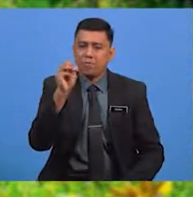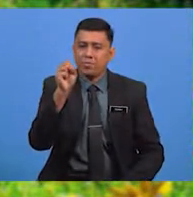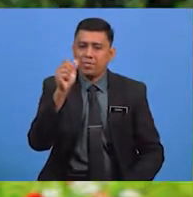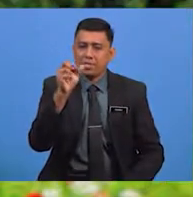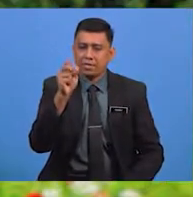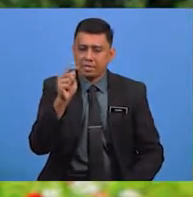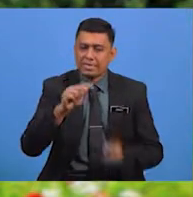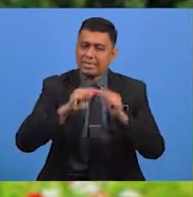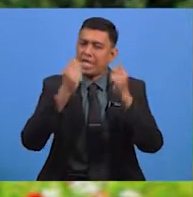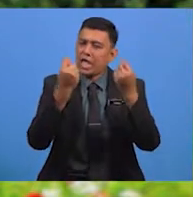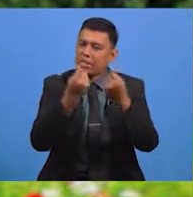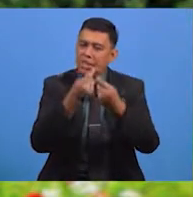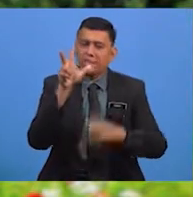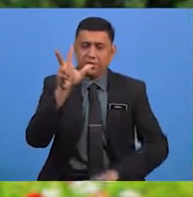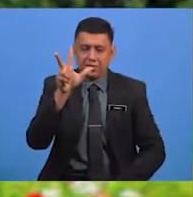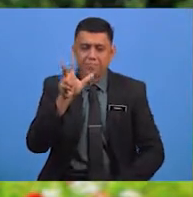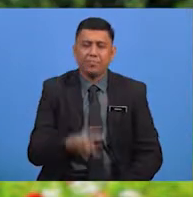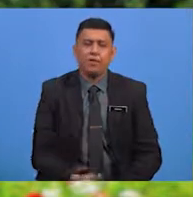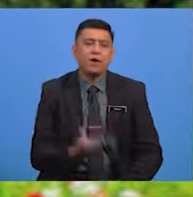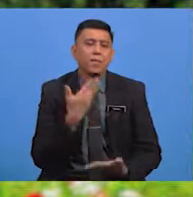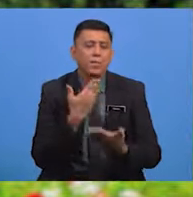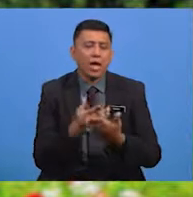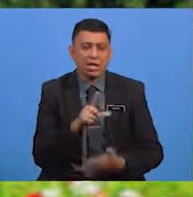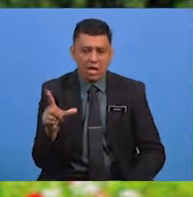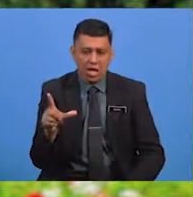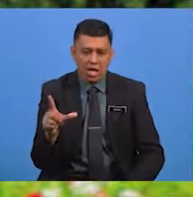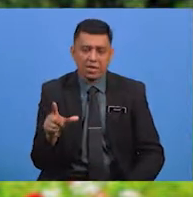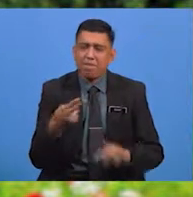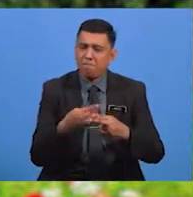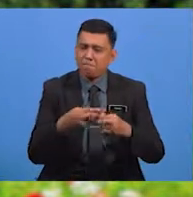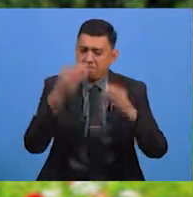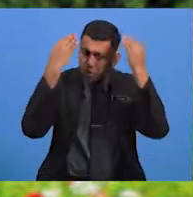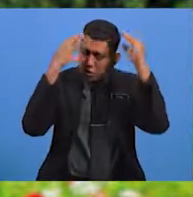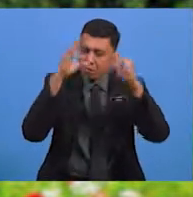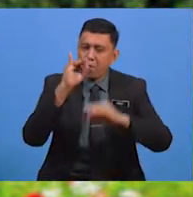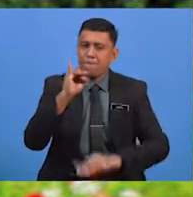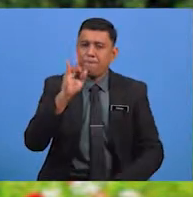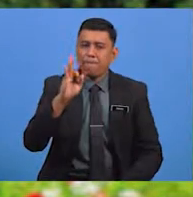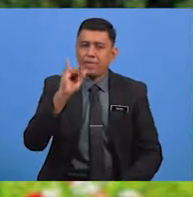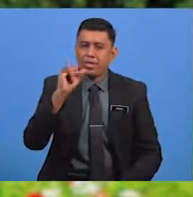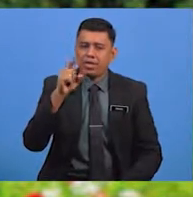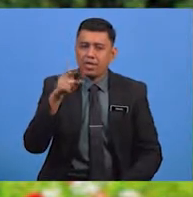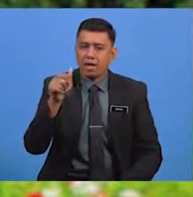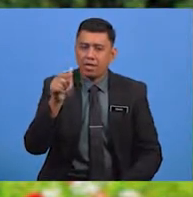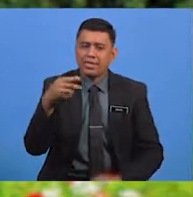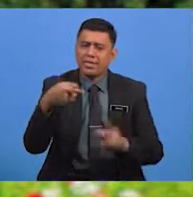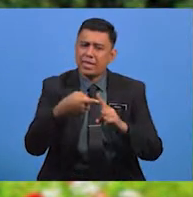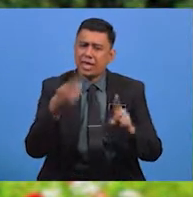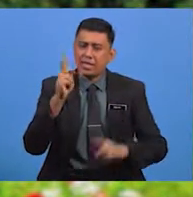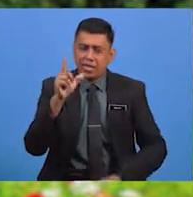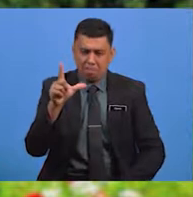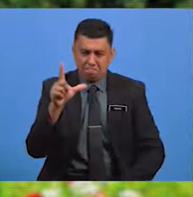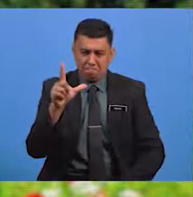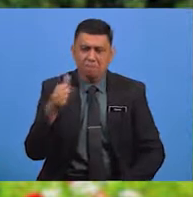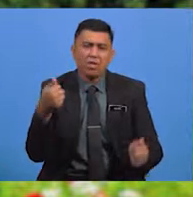Baiklah, saya Cikgu Fiza dari SMK Taman Keramat menemani murid